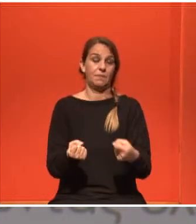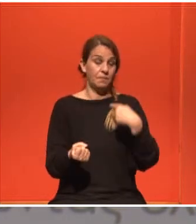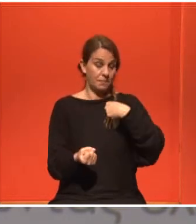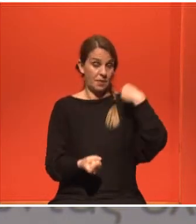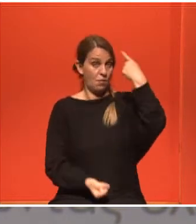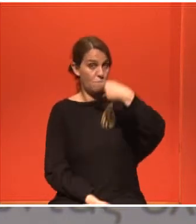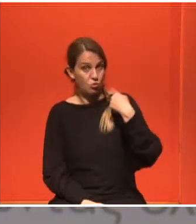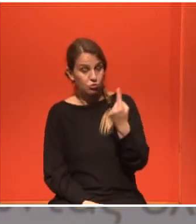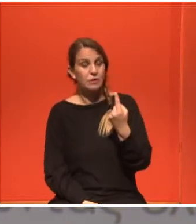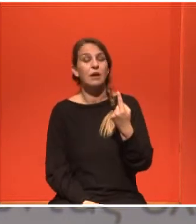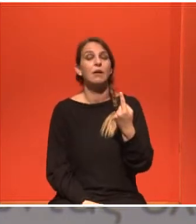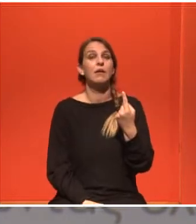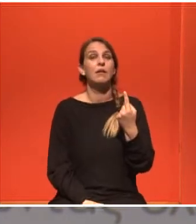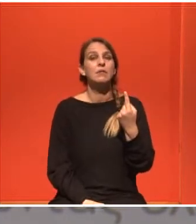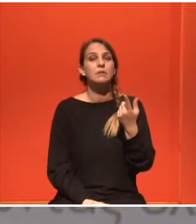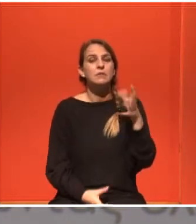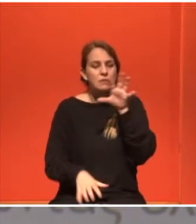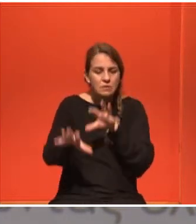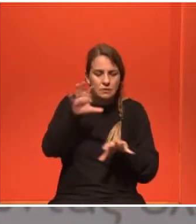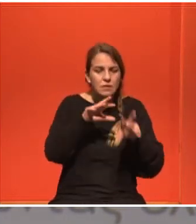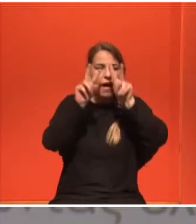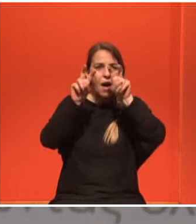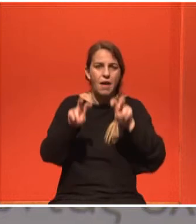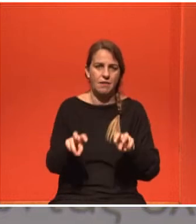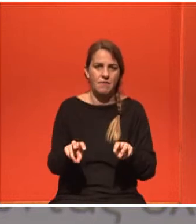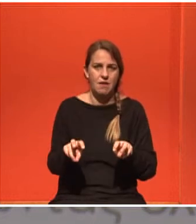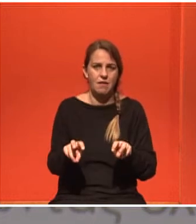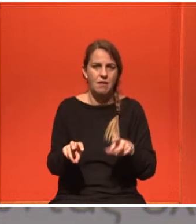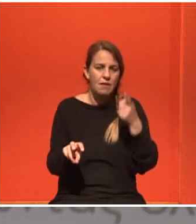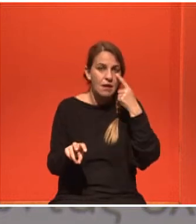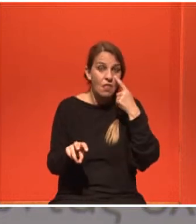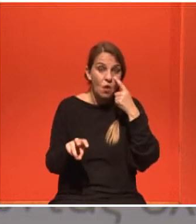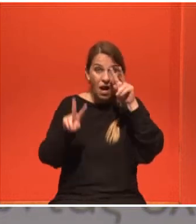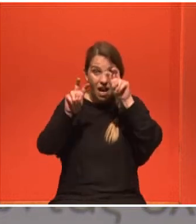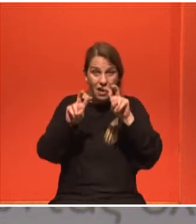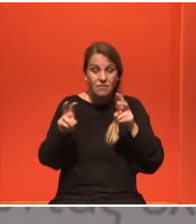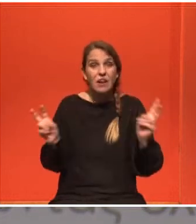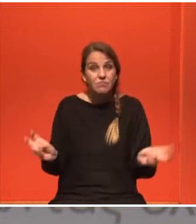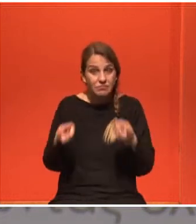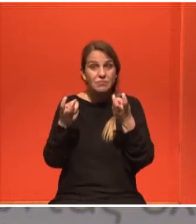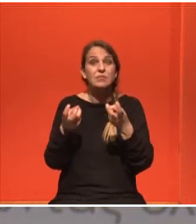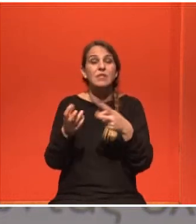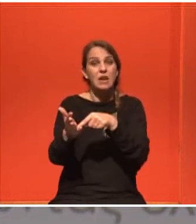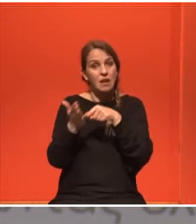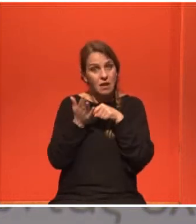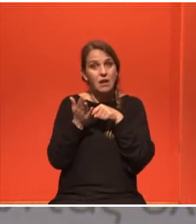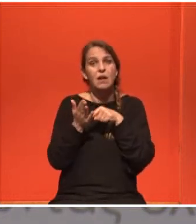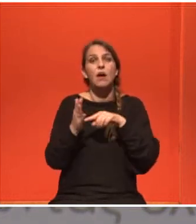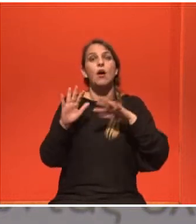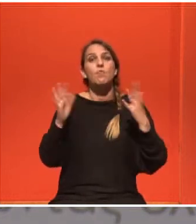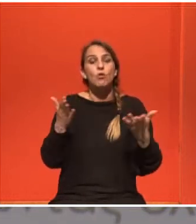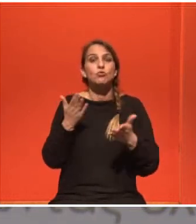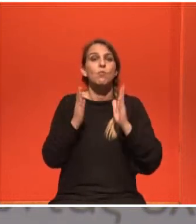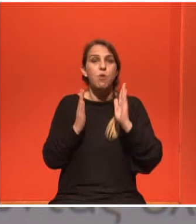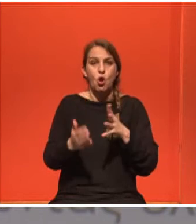Προσωπικά έψαξα πάρα πολύ για να βρω έρευνες οι οποίες θα μου δείχναν τον δρόμο που θα μπορούσα να παλέψω με τη